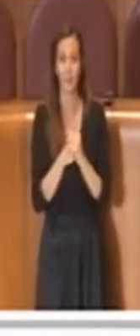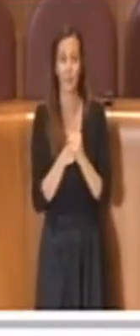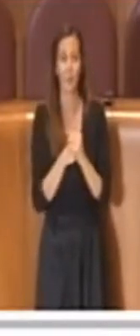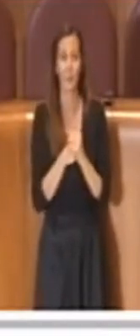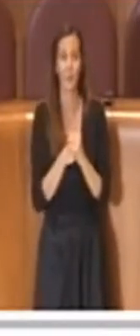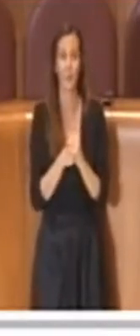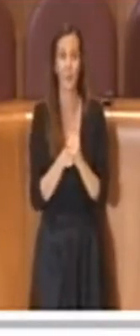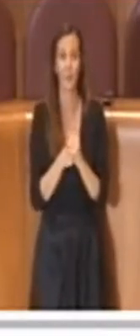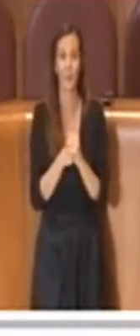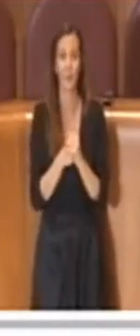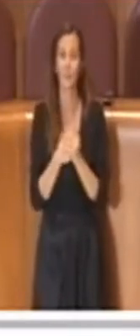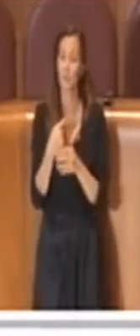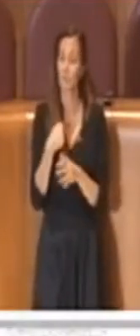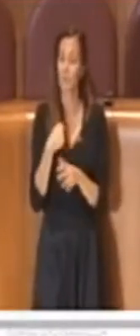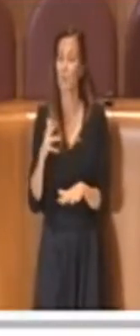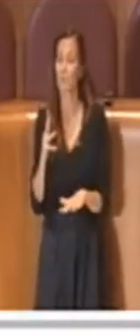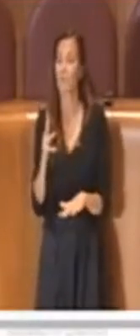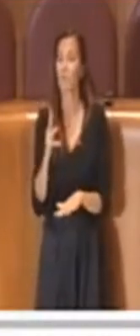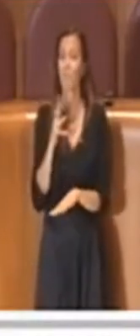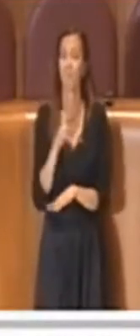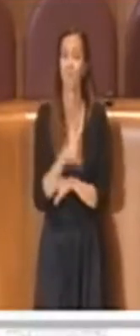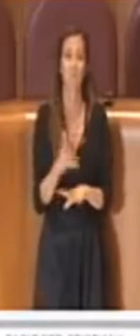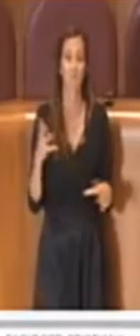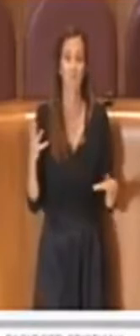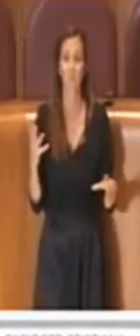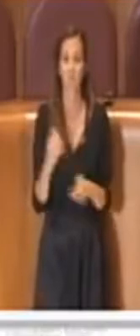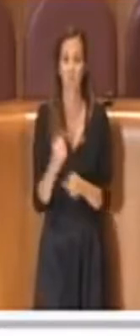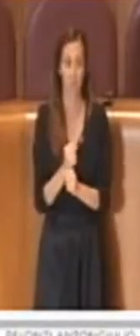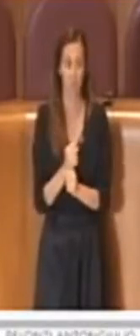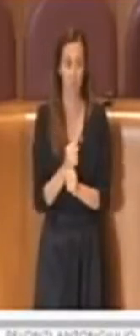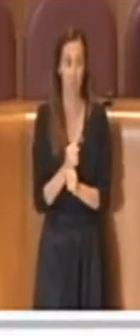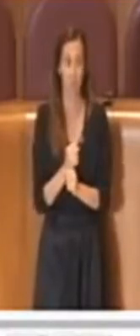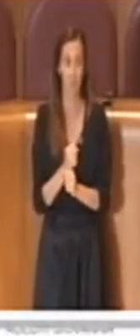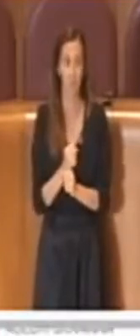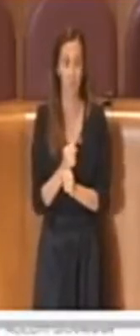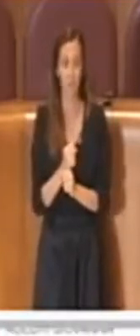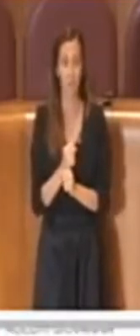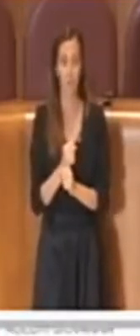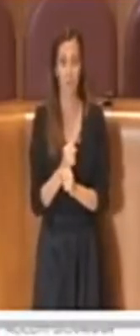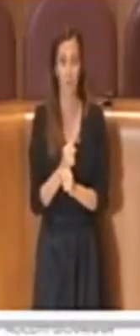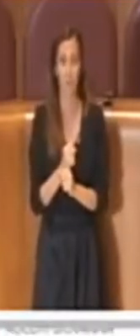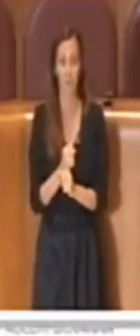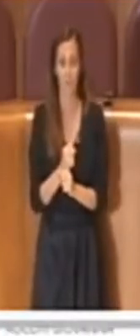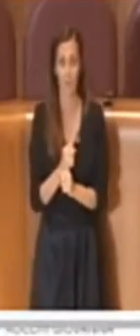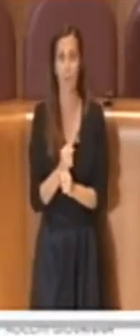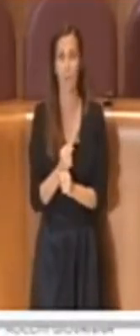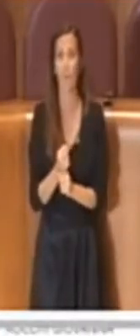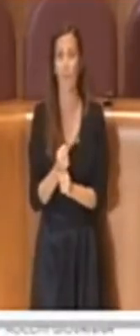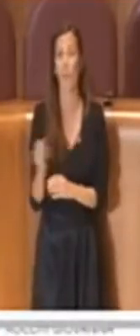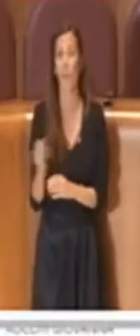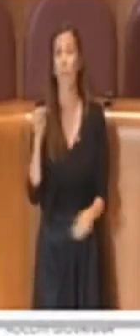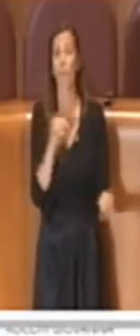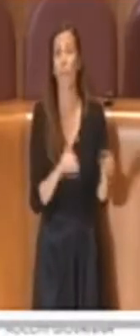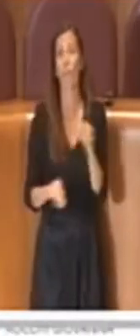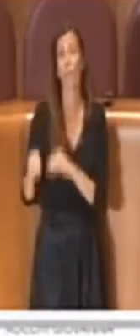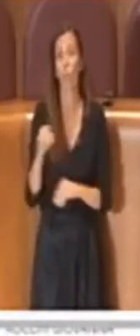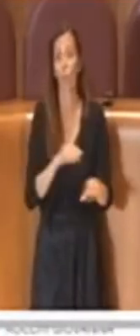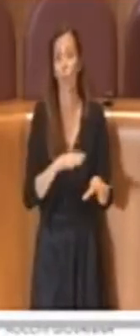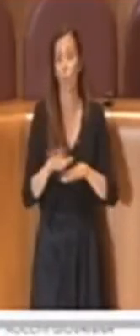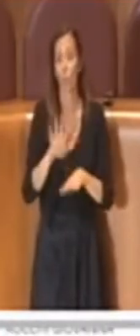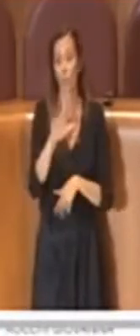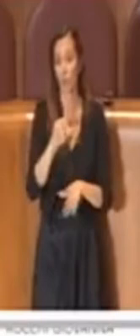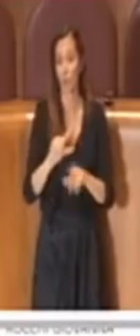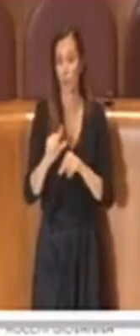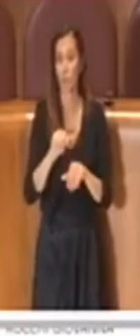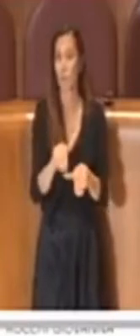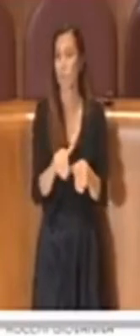io intervengo brevemente appunto per riportare il voto di astensione del Movimento 5 Stelle in